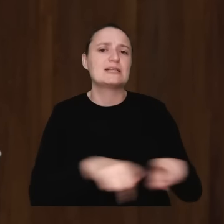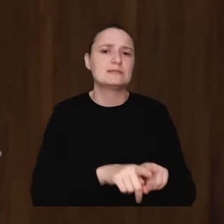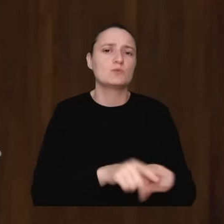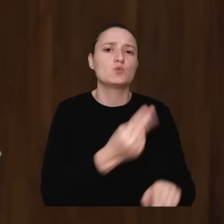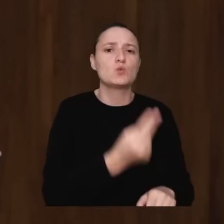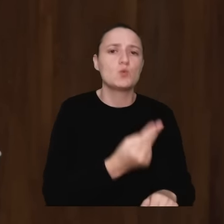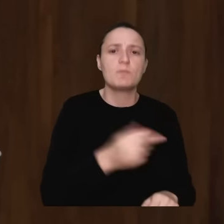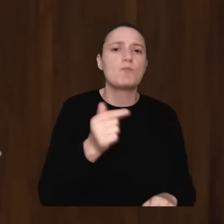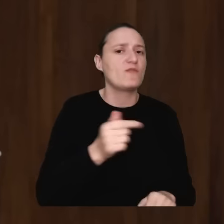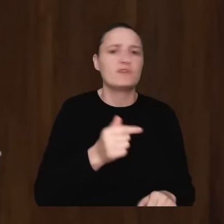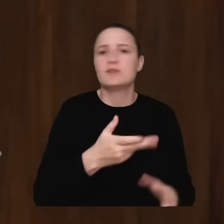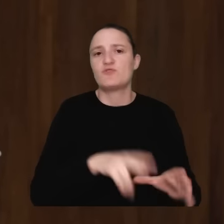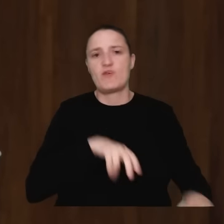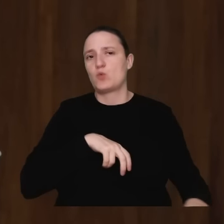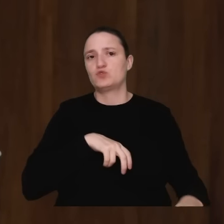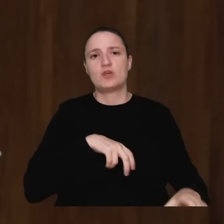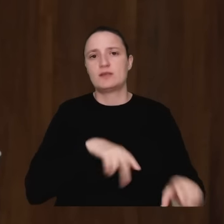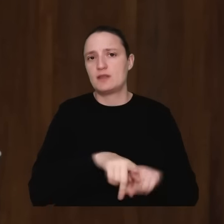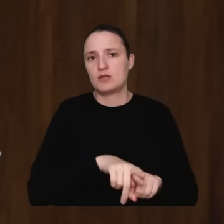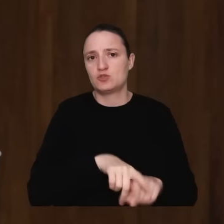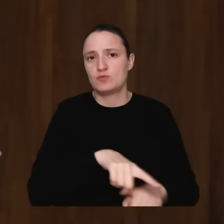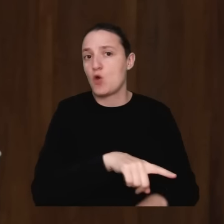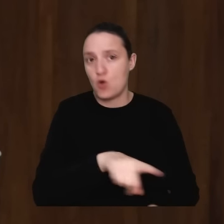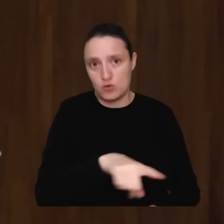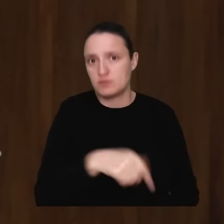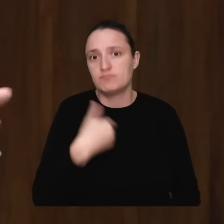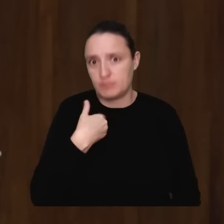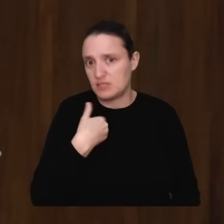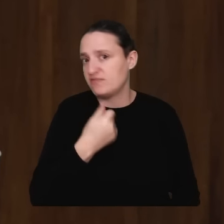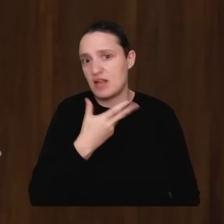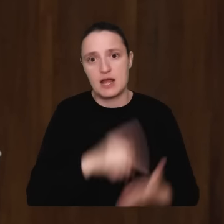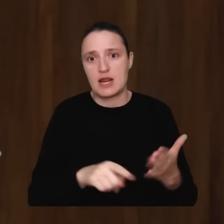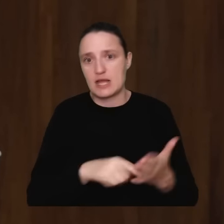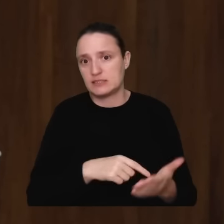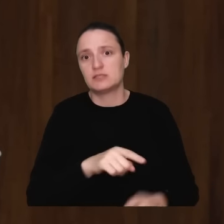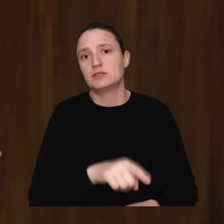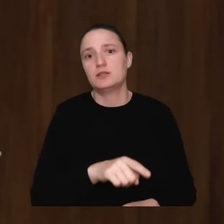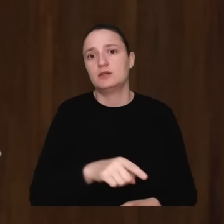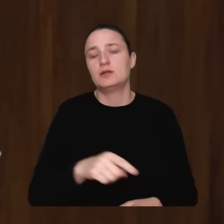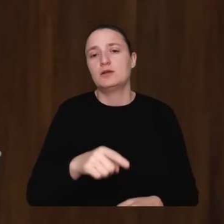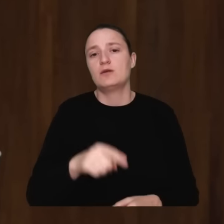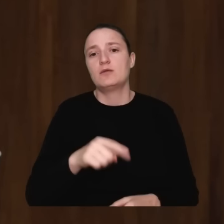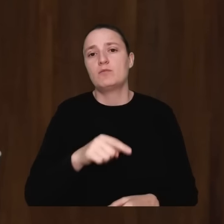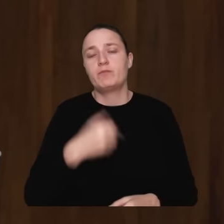podlegać wyłączeniu, ponieważ byli niejednokrotnie dymisjonowani w trakcie